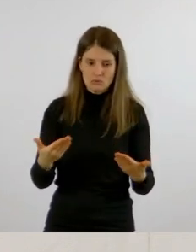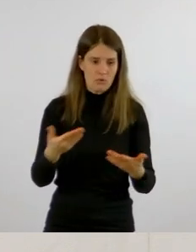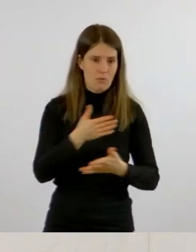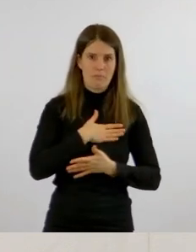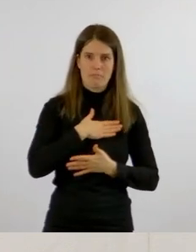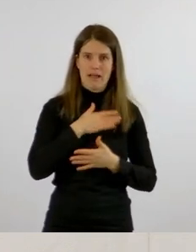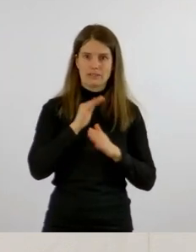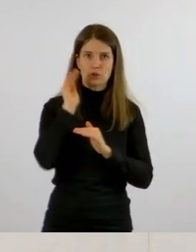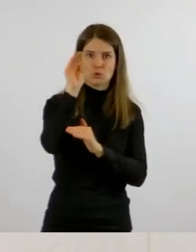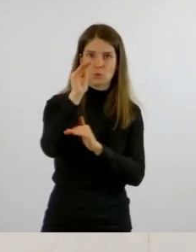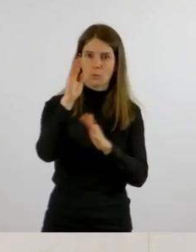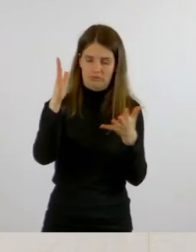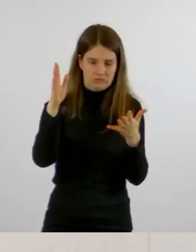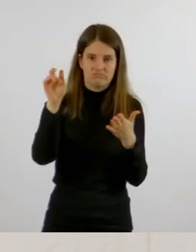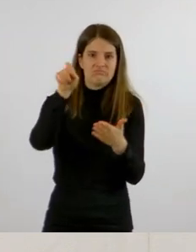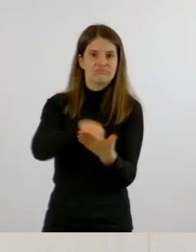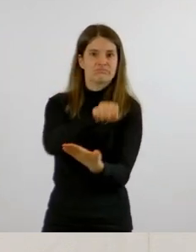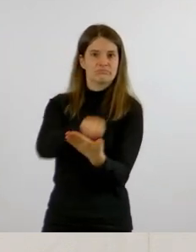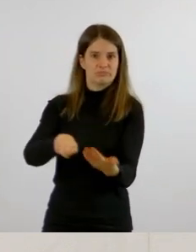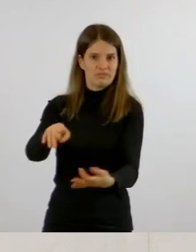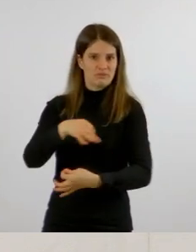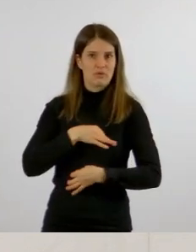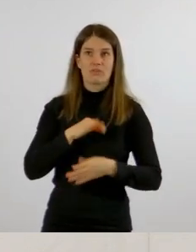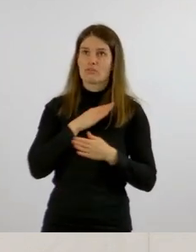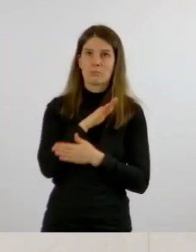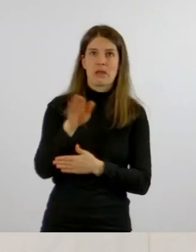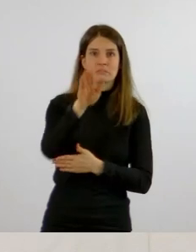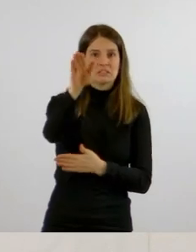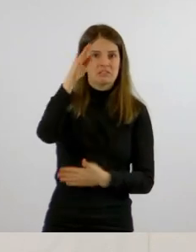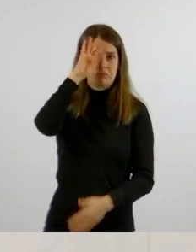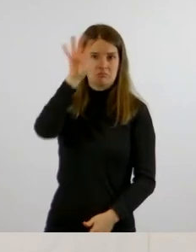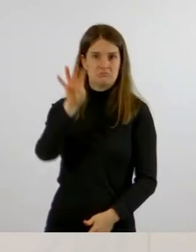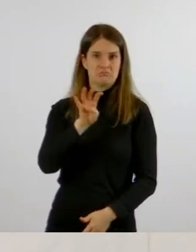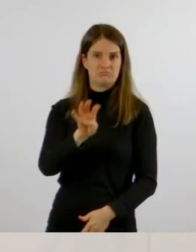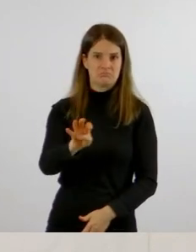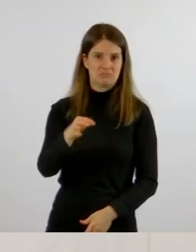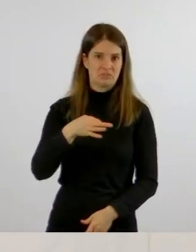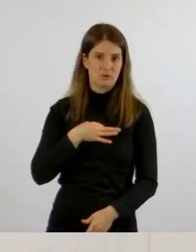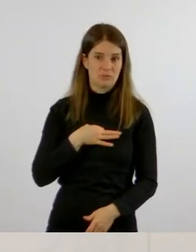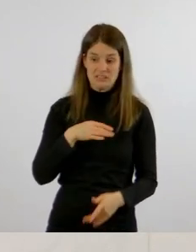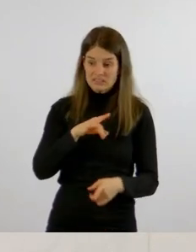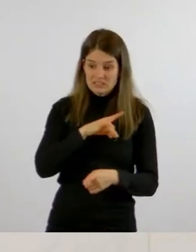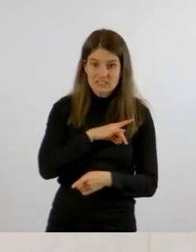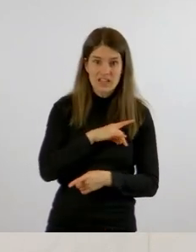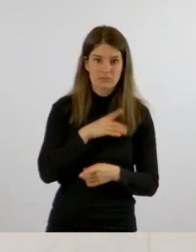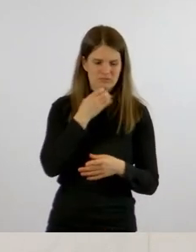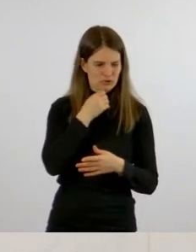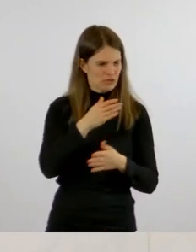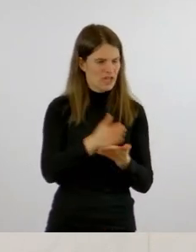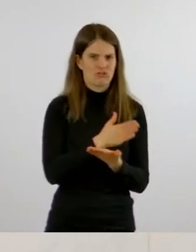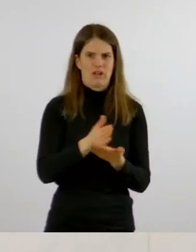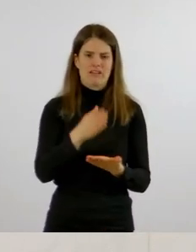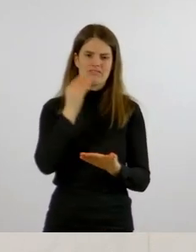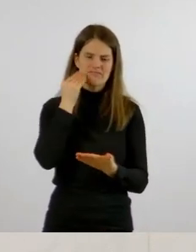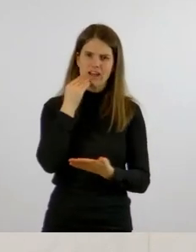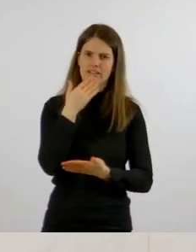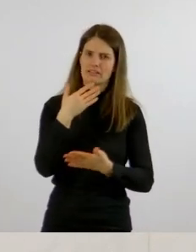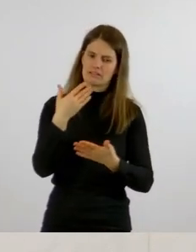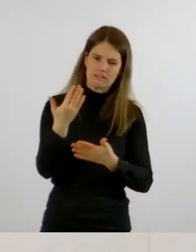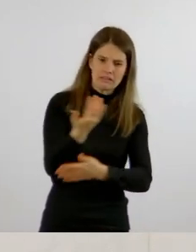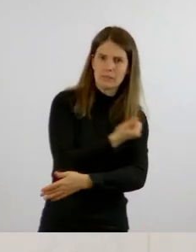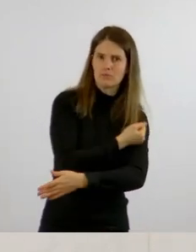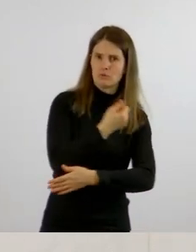jegliche Perspektive genommen und ich weiß nicht, wie es für mich weitergehen soll, da ich selbst entscheiden will, wann ich mich